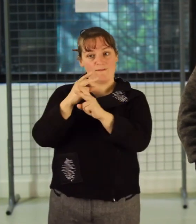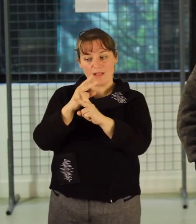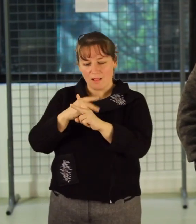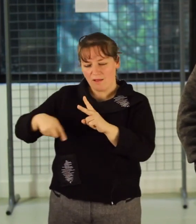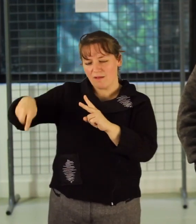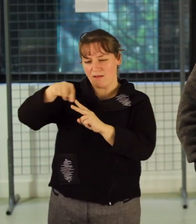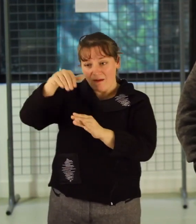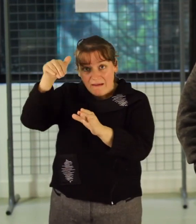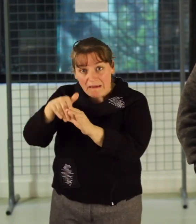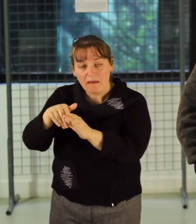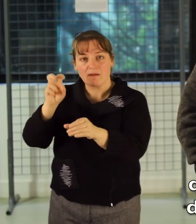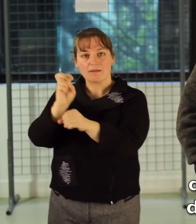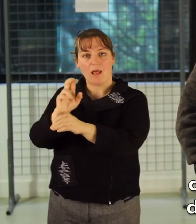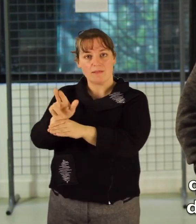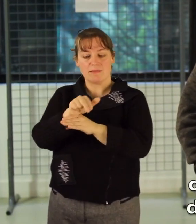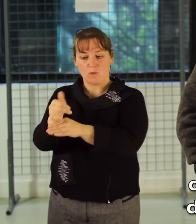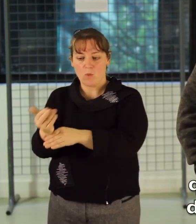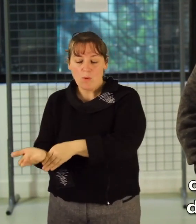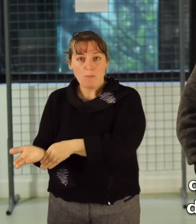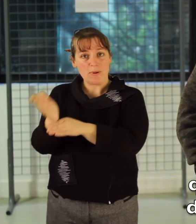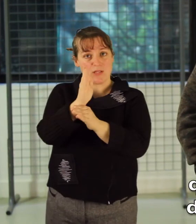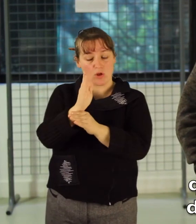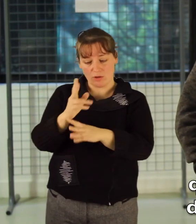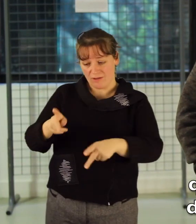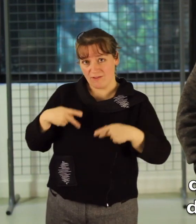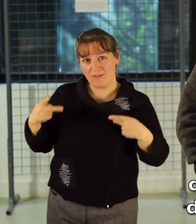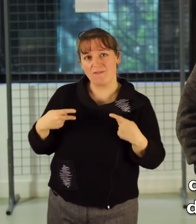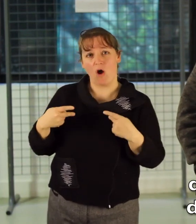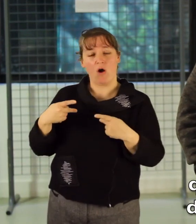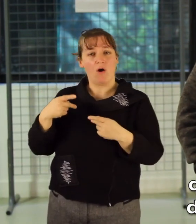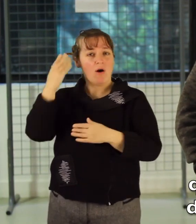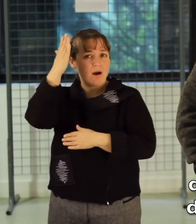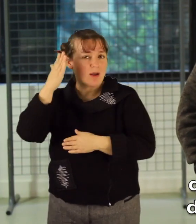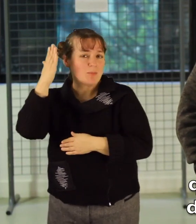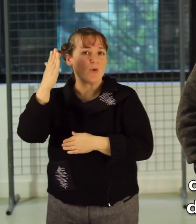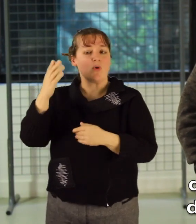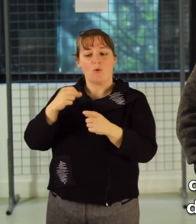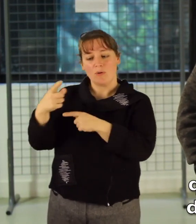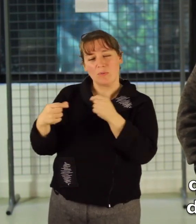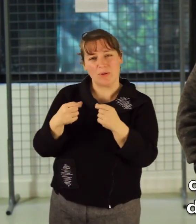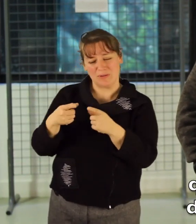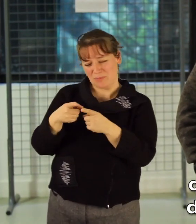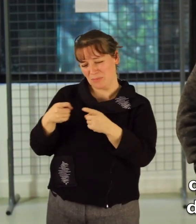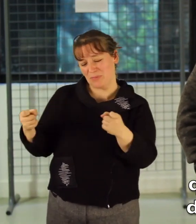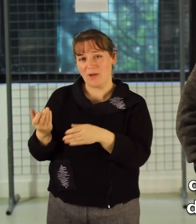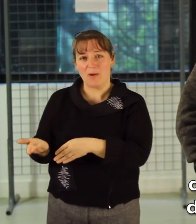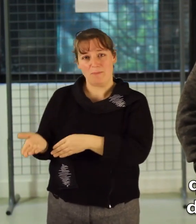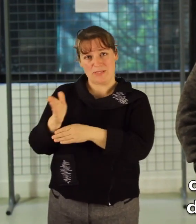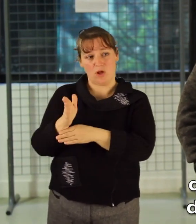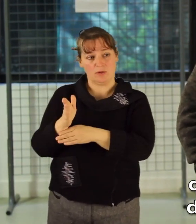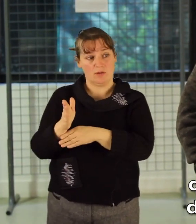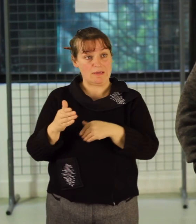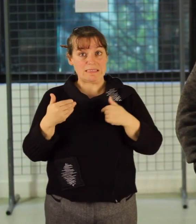en ville puisqu'on sait très bien qu'une grande partie de nos visiteurs sont des urbains et donc un message aussi